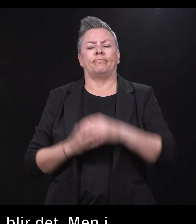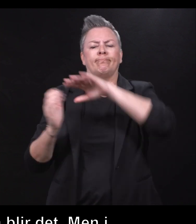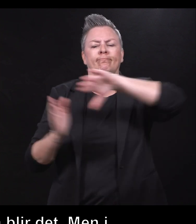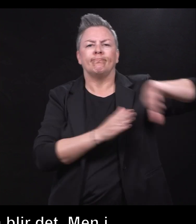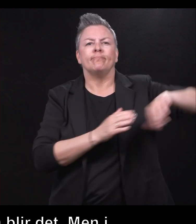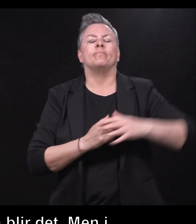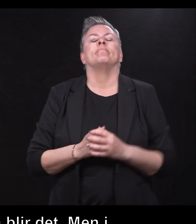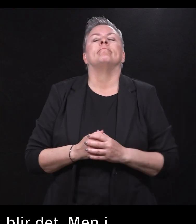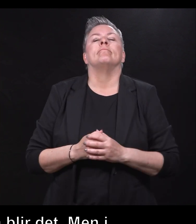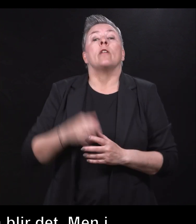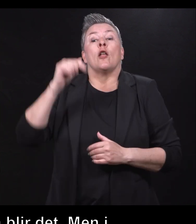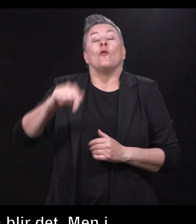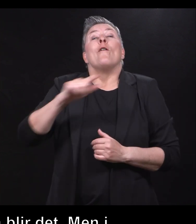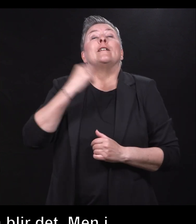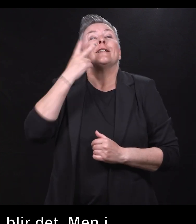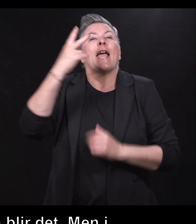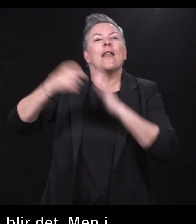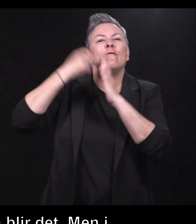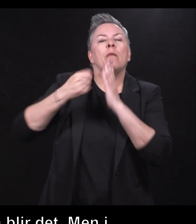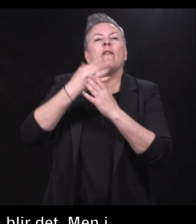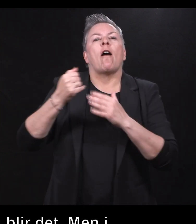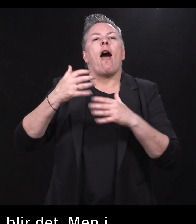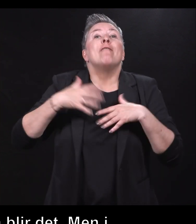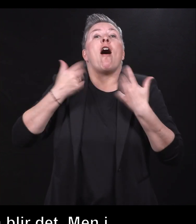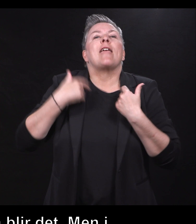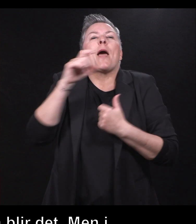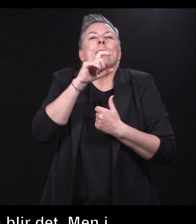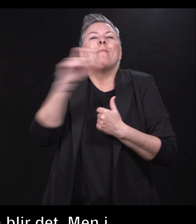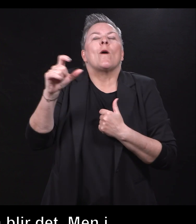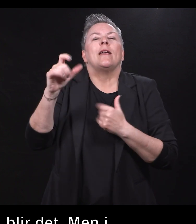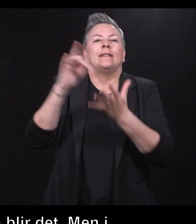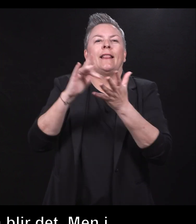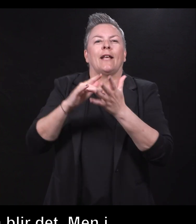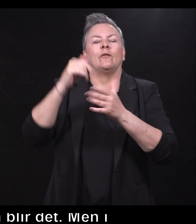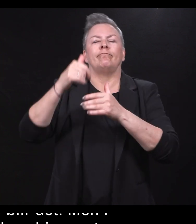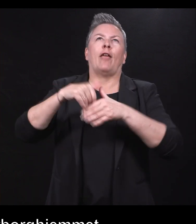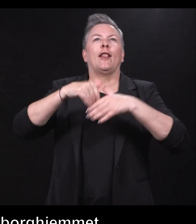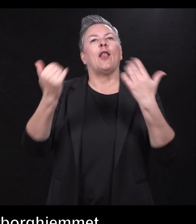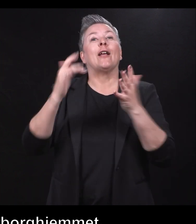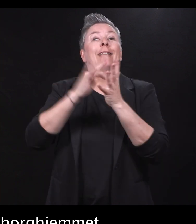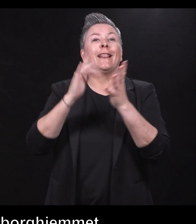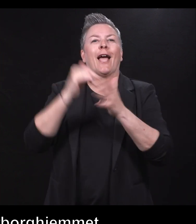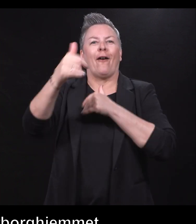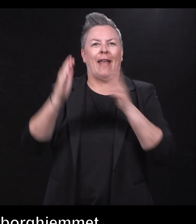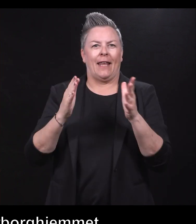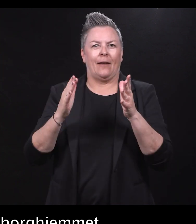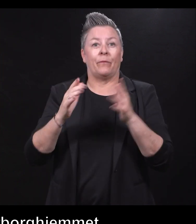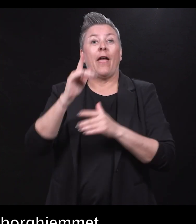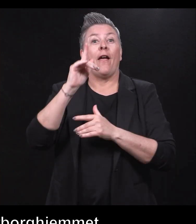vise en film fra Fagerborg hjemme, Dagsenteravdelingen, hvor Felix jobber.